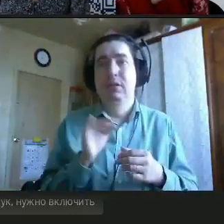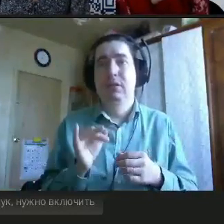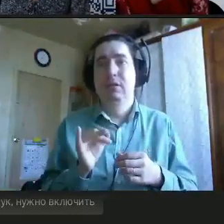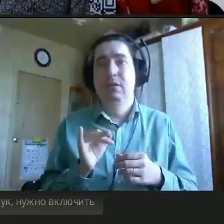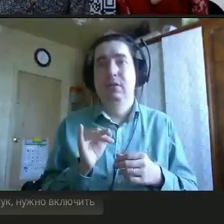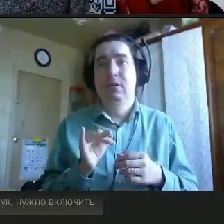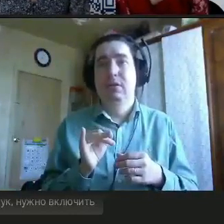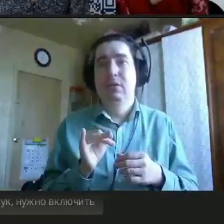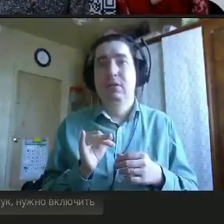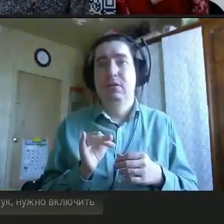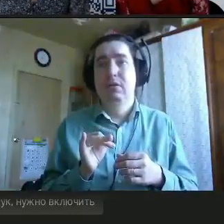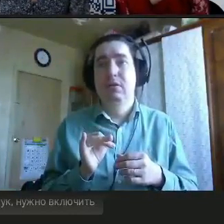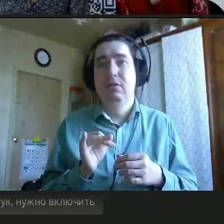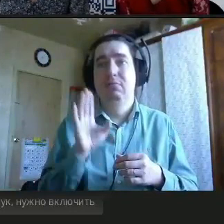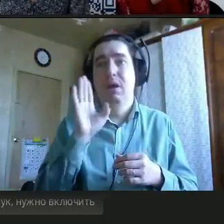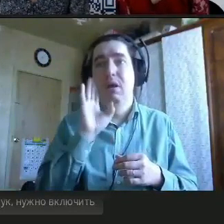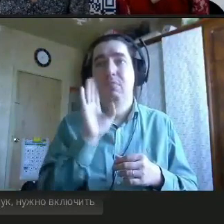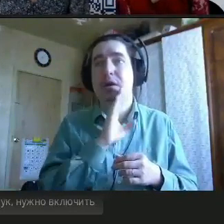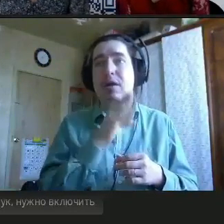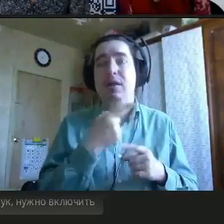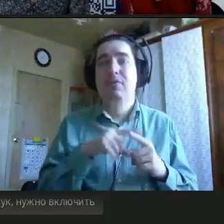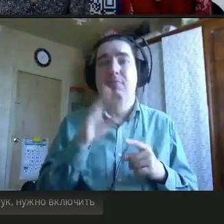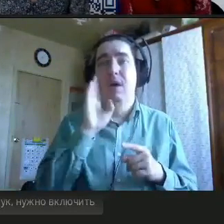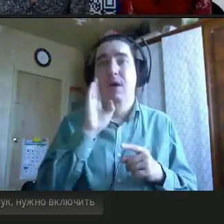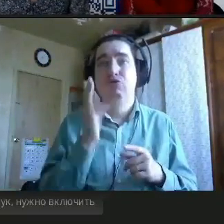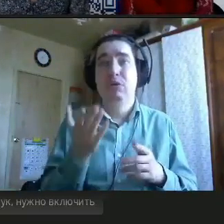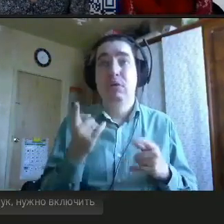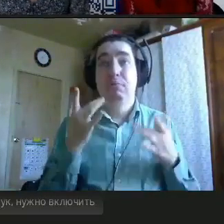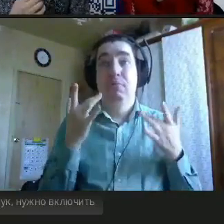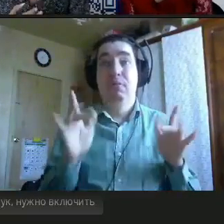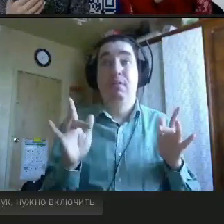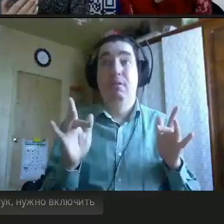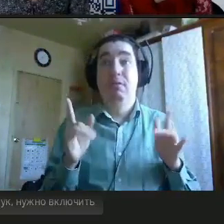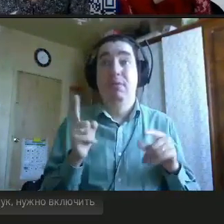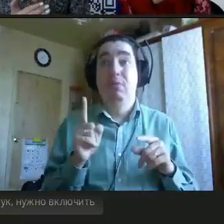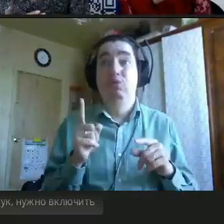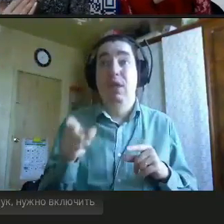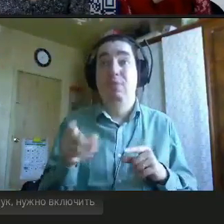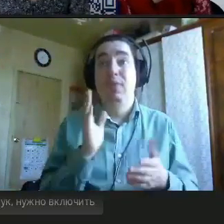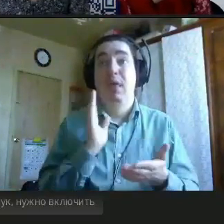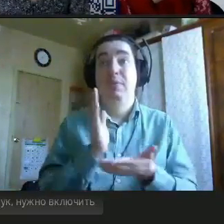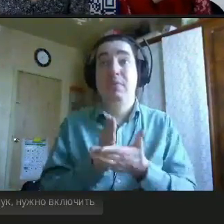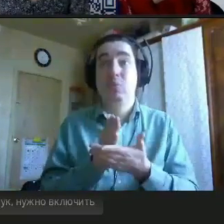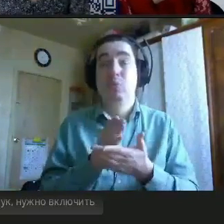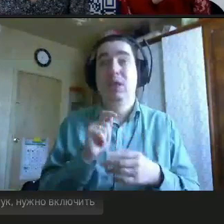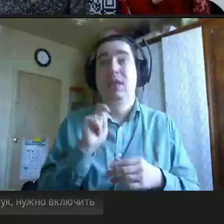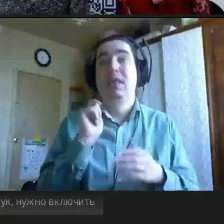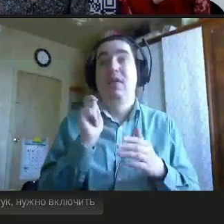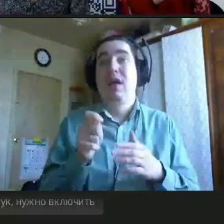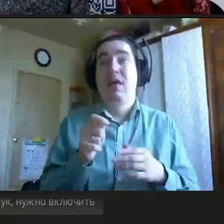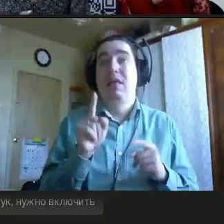И Ваня, так зовут мальчика, впал в ступор, потому что ему напрямую такие вопросы никогда не